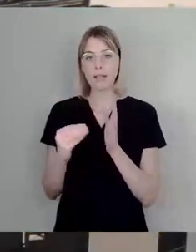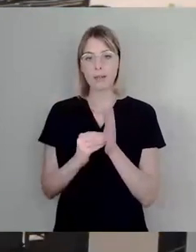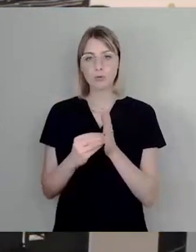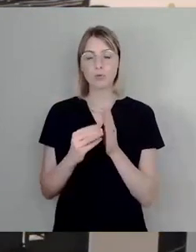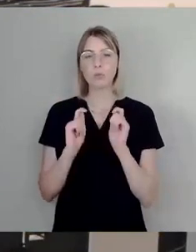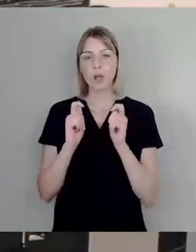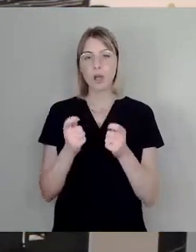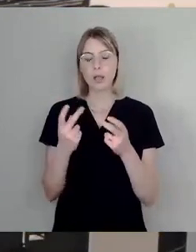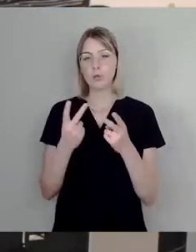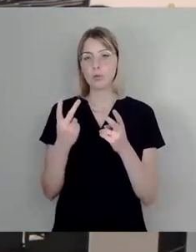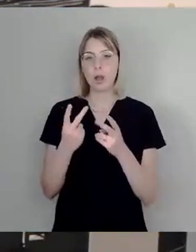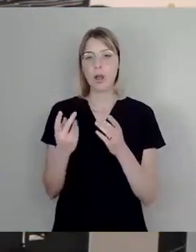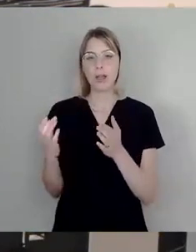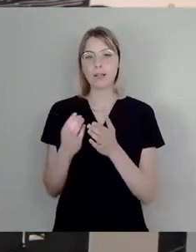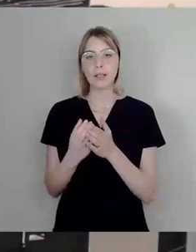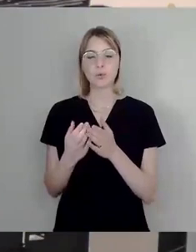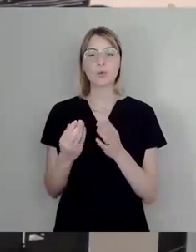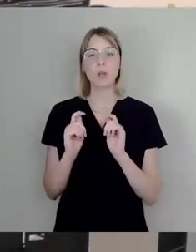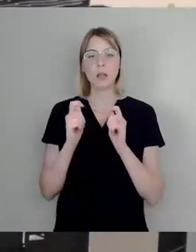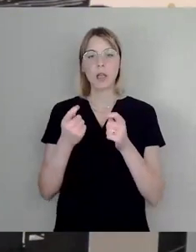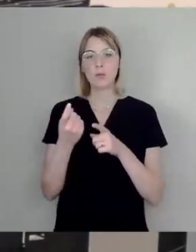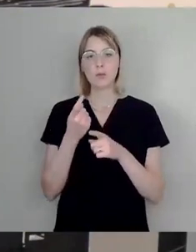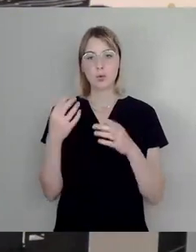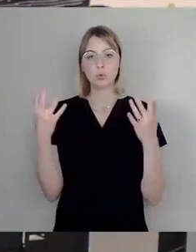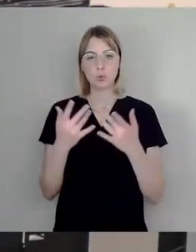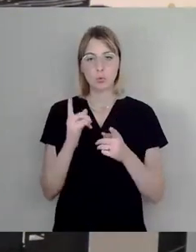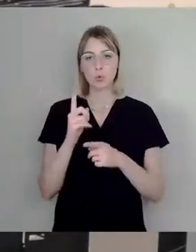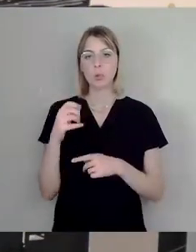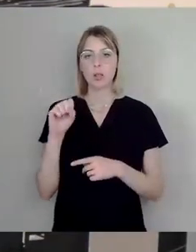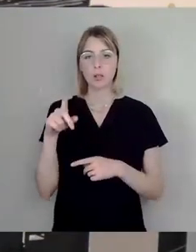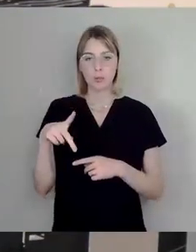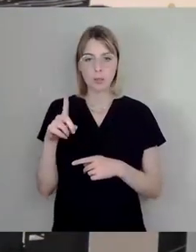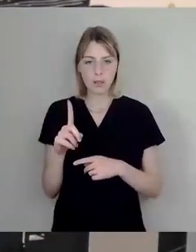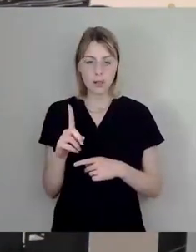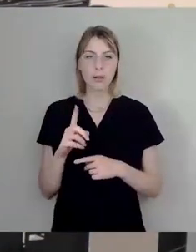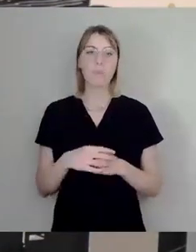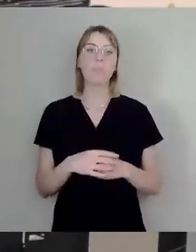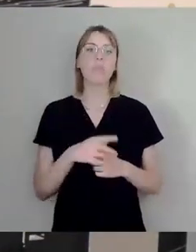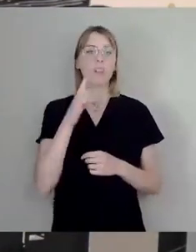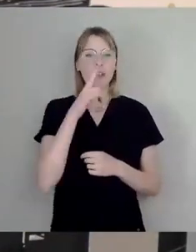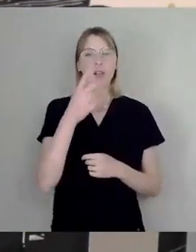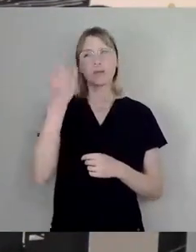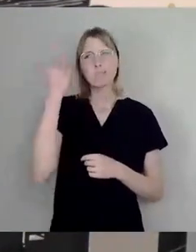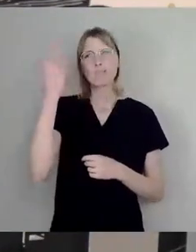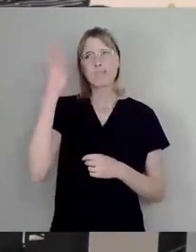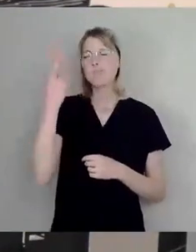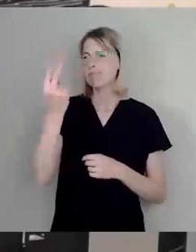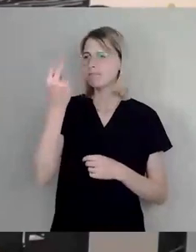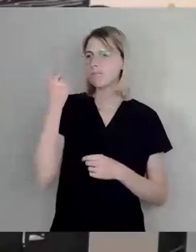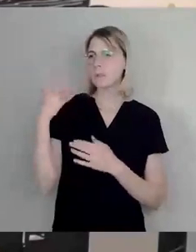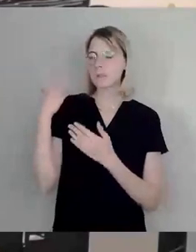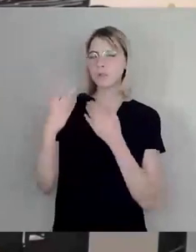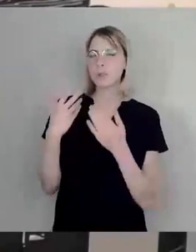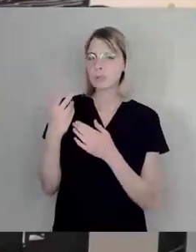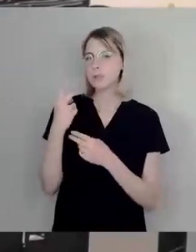Ersetzungsantrag von Grünen und SPD. Wenn wir mal in die Geschichte zurückgucken und das sollte uns eigentlich auch wieder in dem